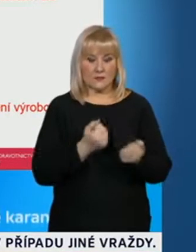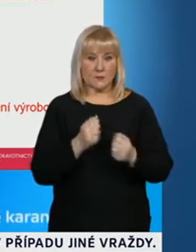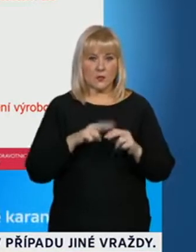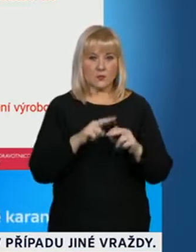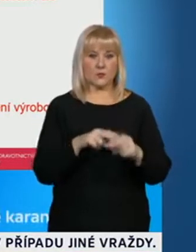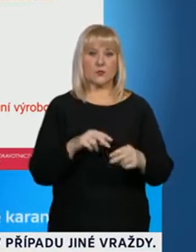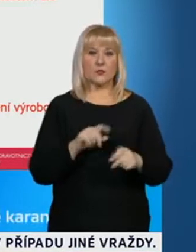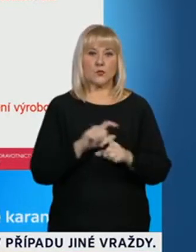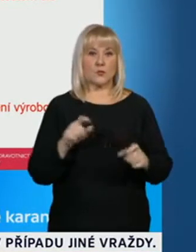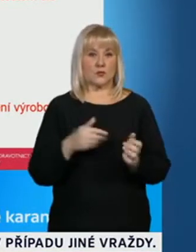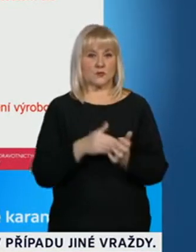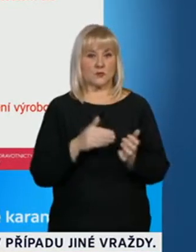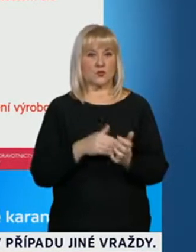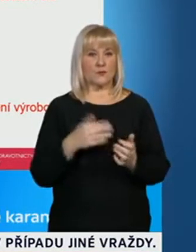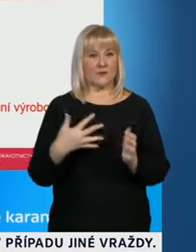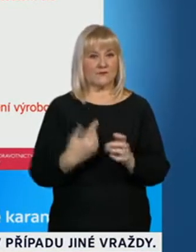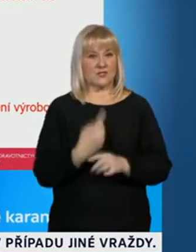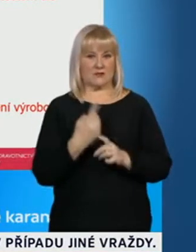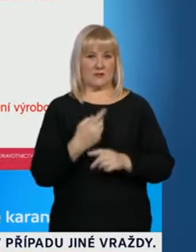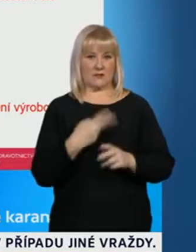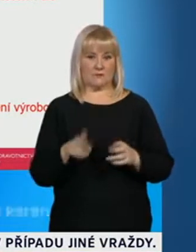aby byl výsledek takzvaně validní.